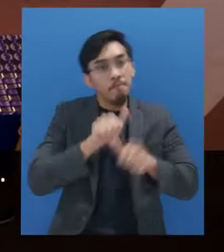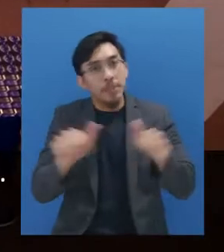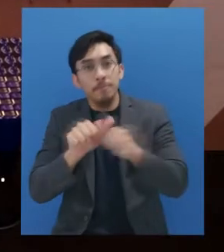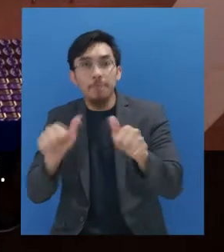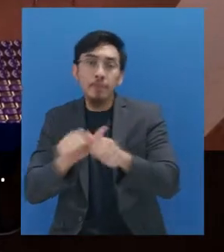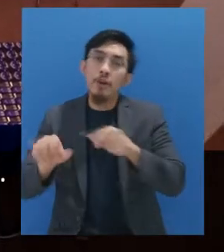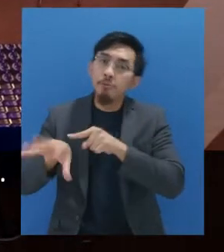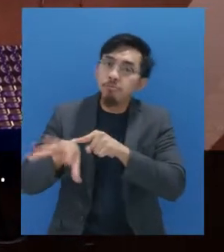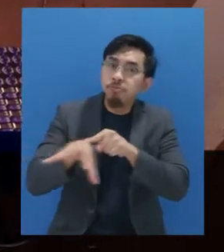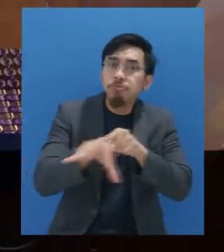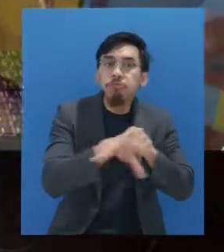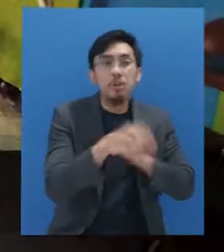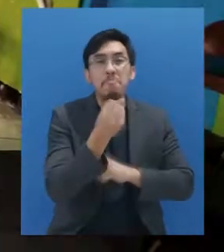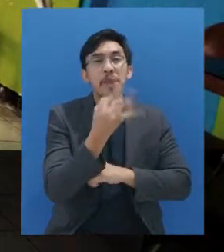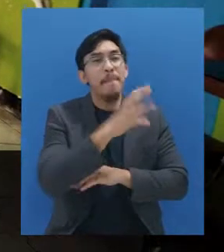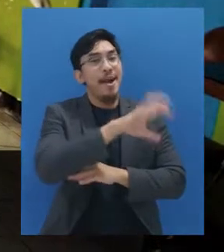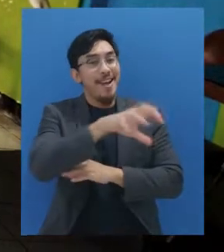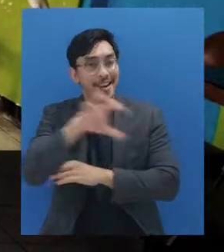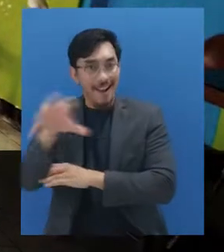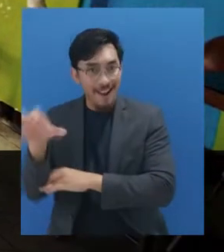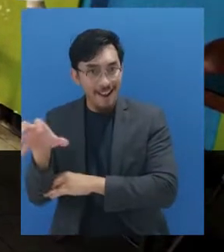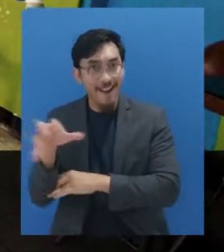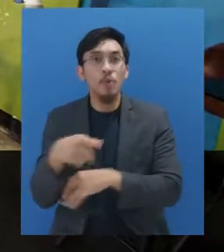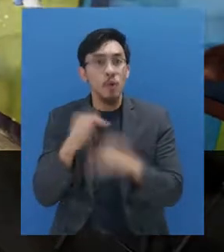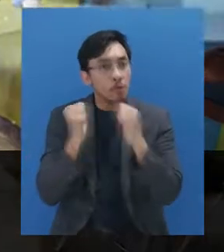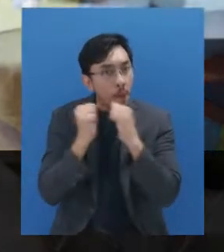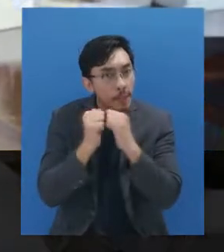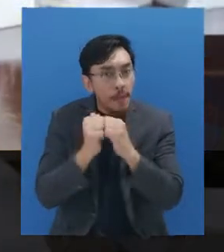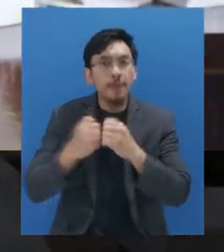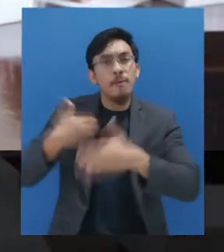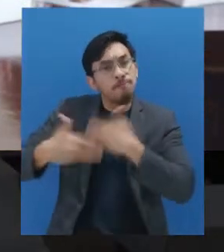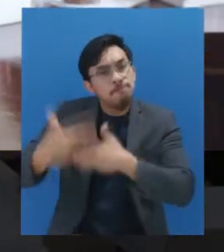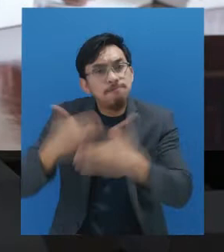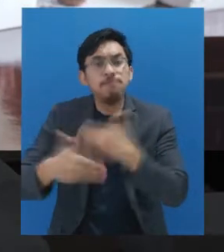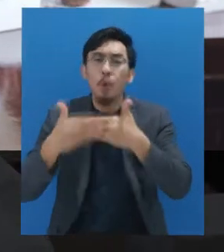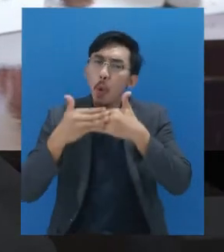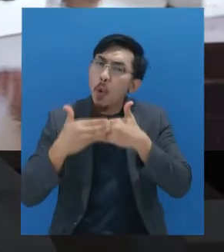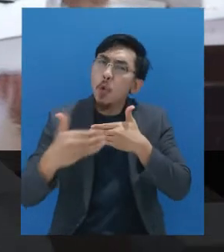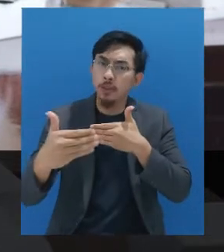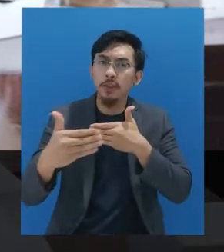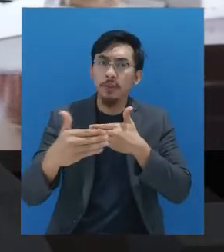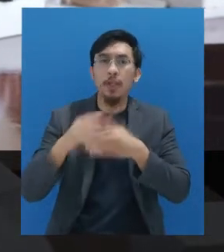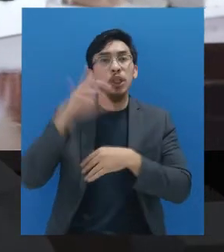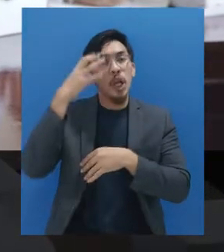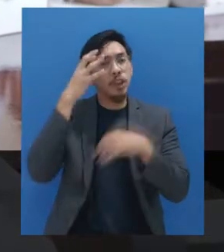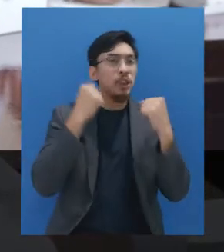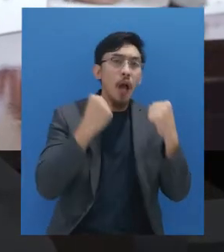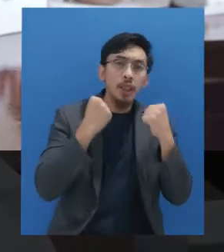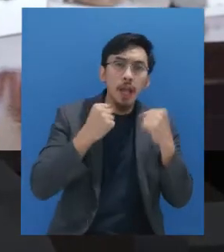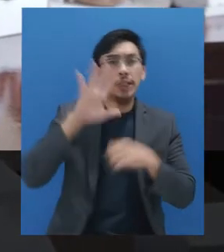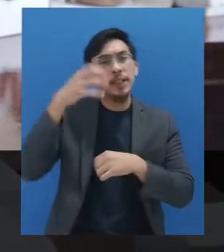pembersihan dan disinfeksi. Di beberapa daerah, sudah terdapat komitmen replikasi dan keberlanjutan,